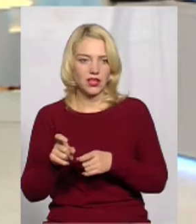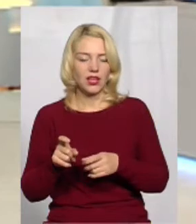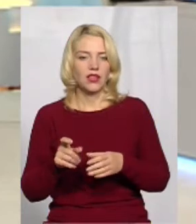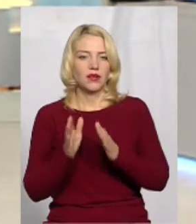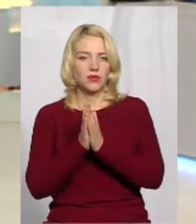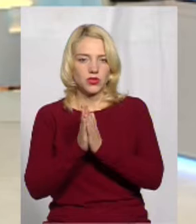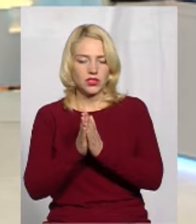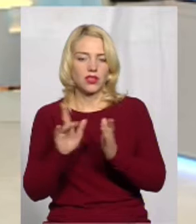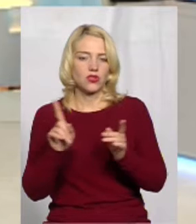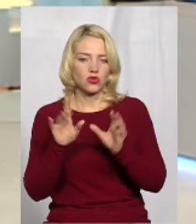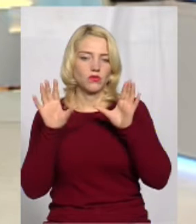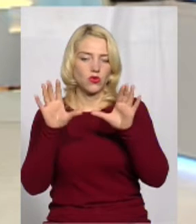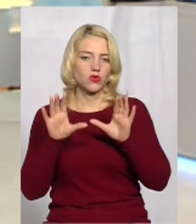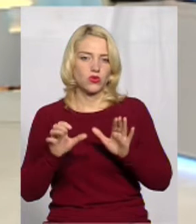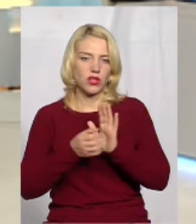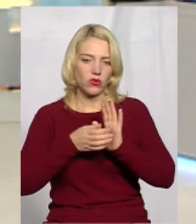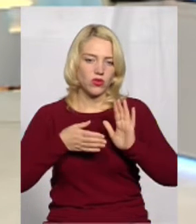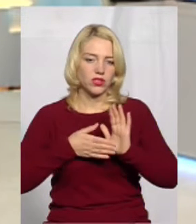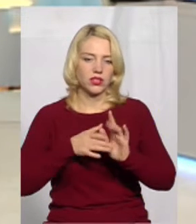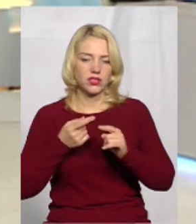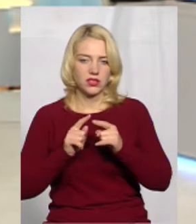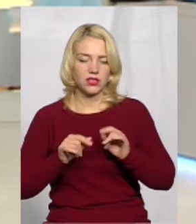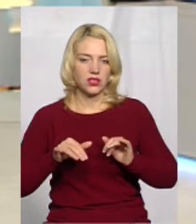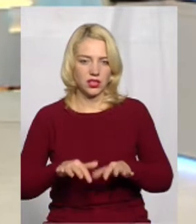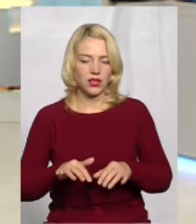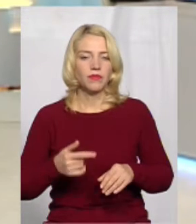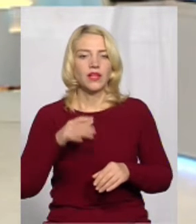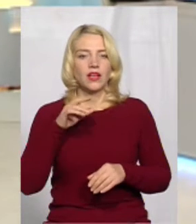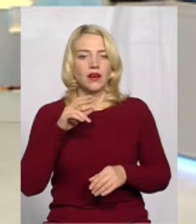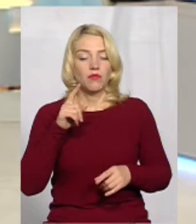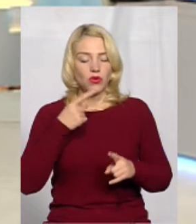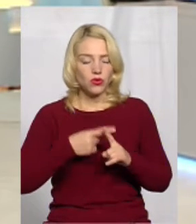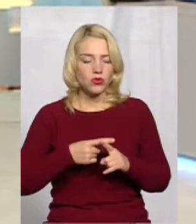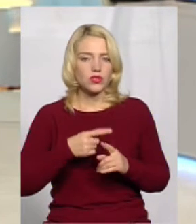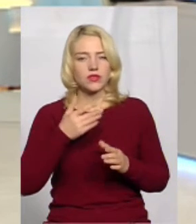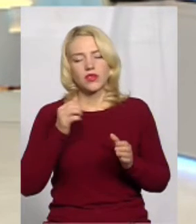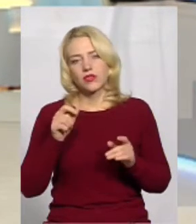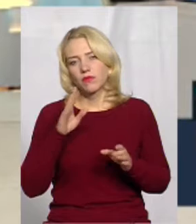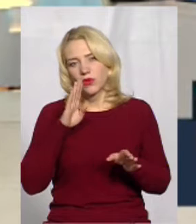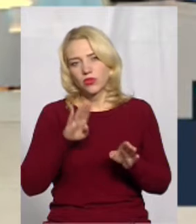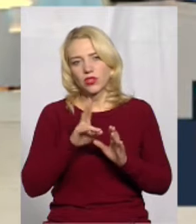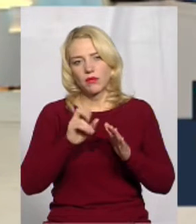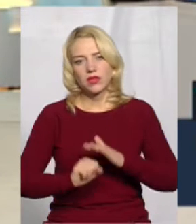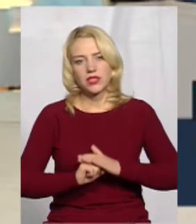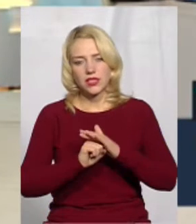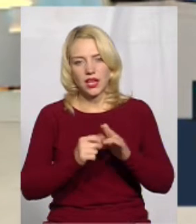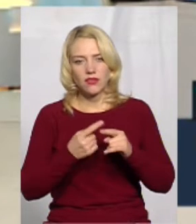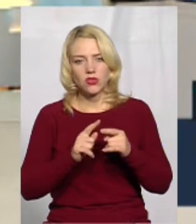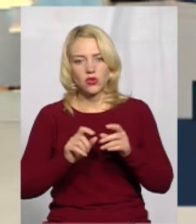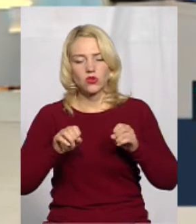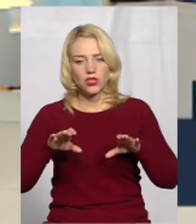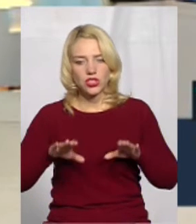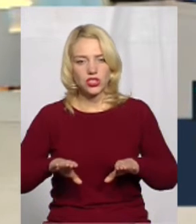узаконити, так, певні дії. Плюс, скоріш за все, на підставі такого рішення може бути